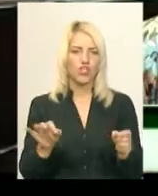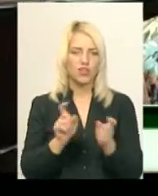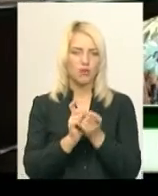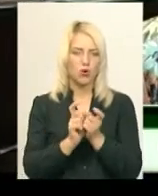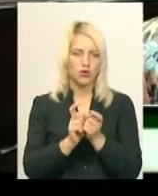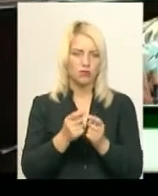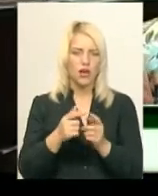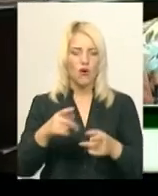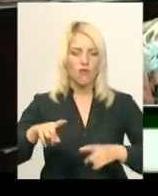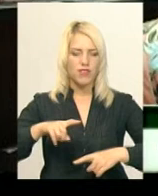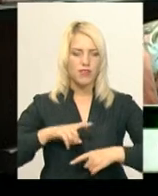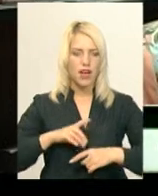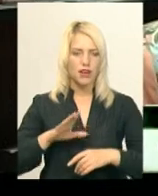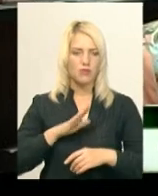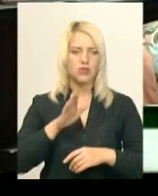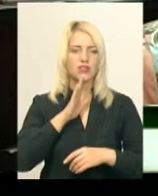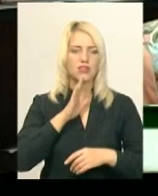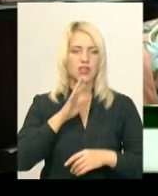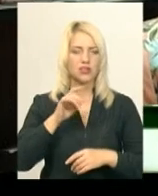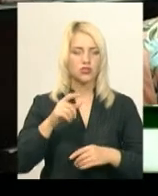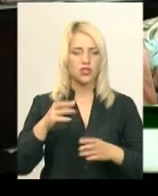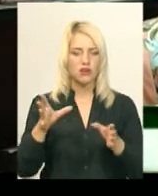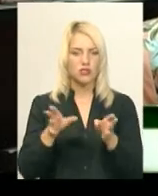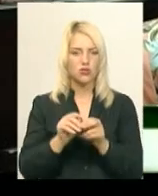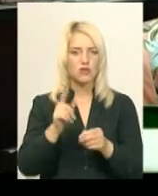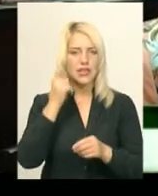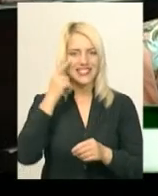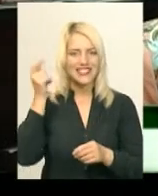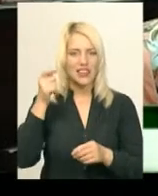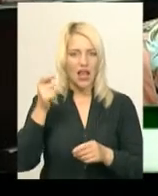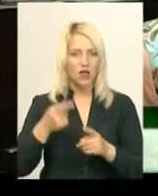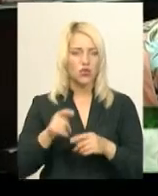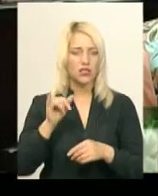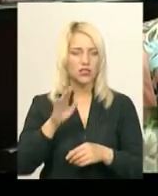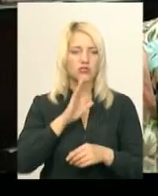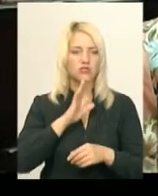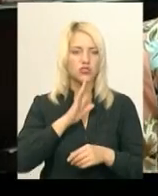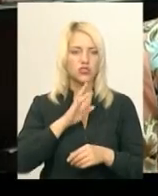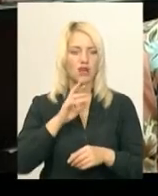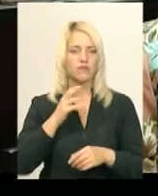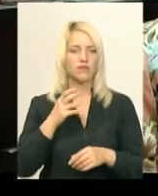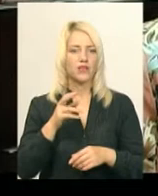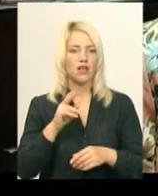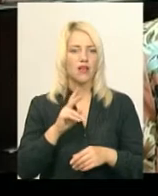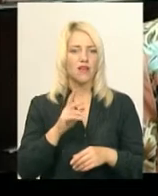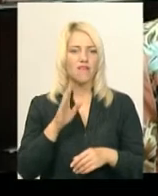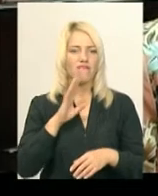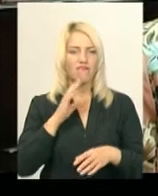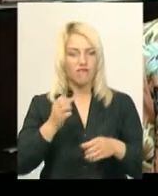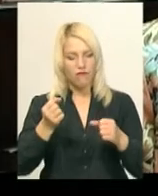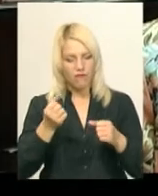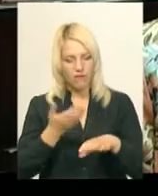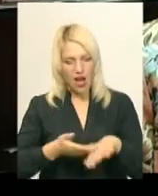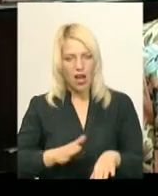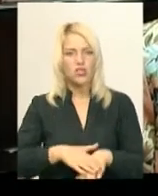дівчиною з Тайпею, Китаю. Сутичка була важковата, але